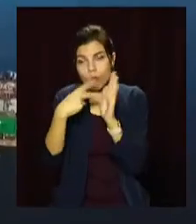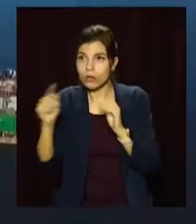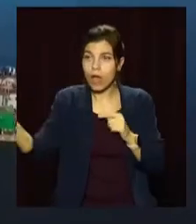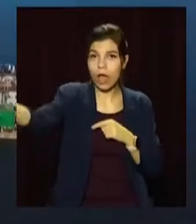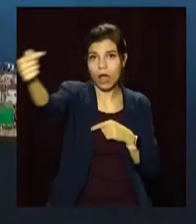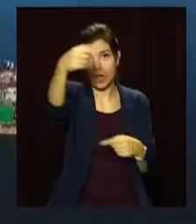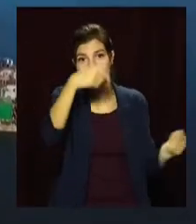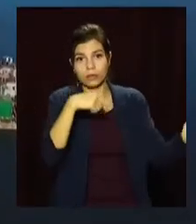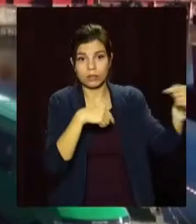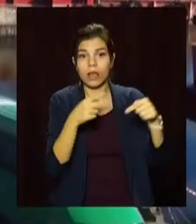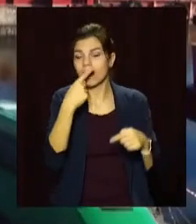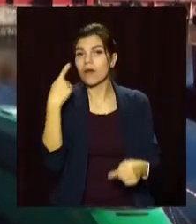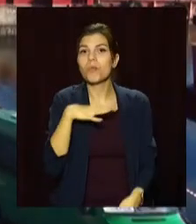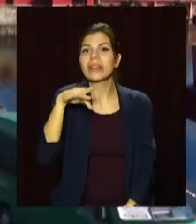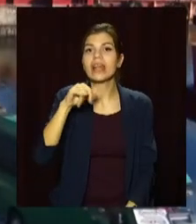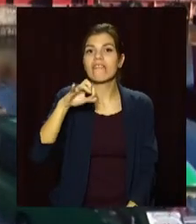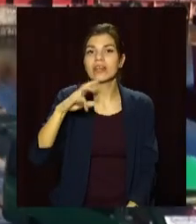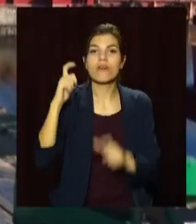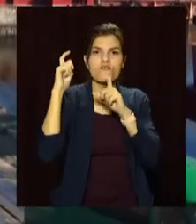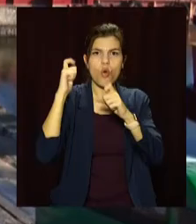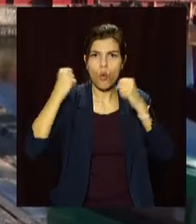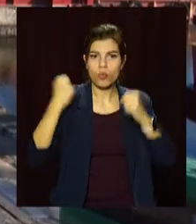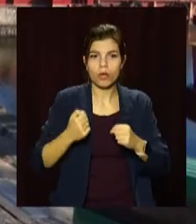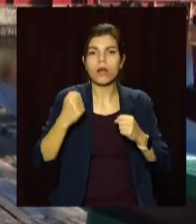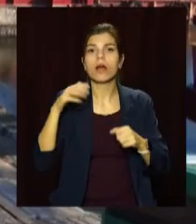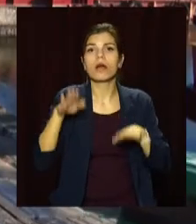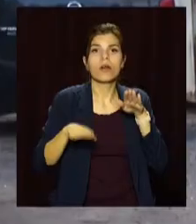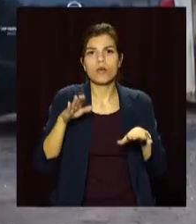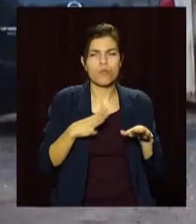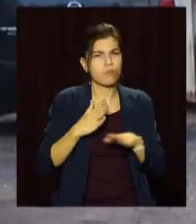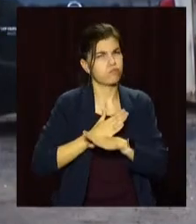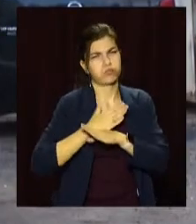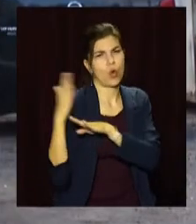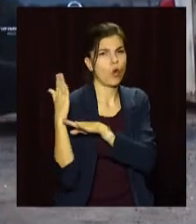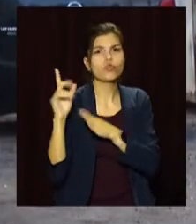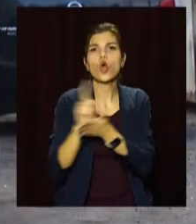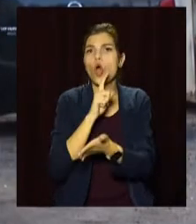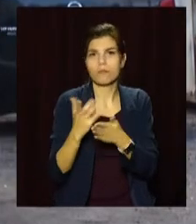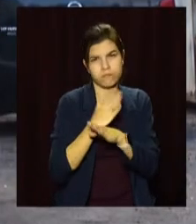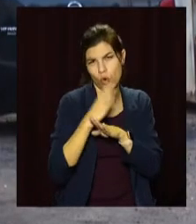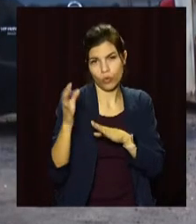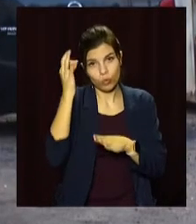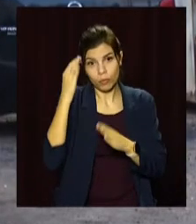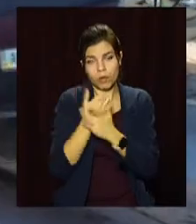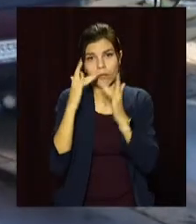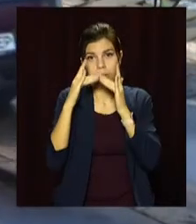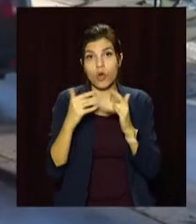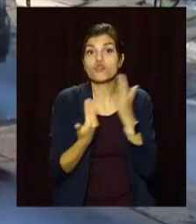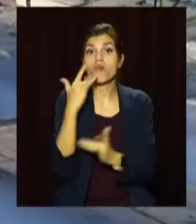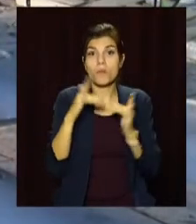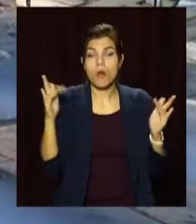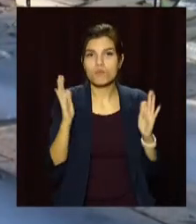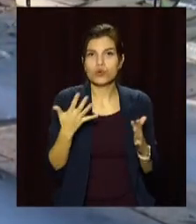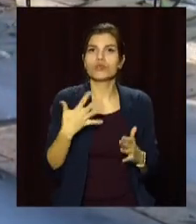Чортомлик обвалився наприкінці травня під час руху фури, вага якої значно перевищила допустиму норму. Фахівці кажуть, новий міст буде